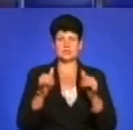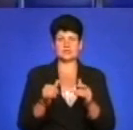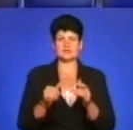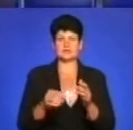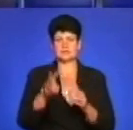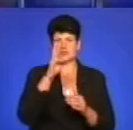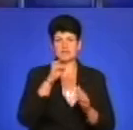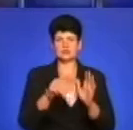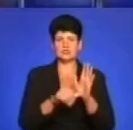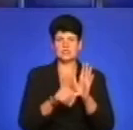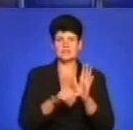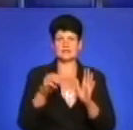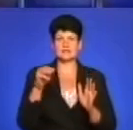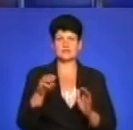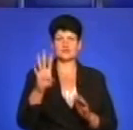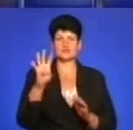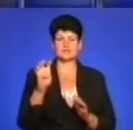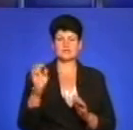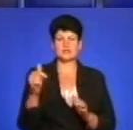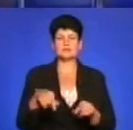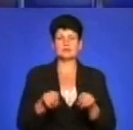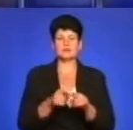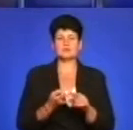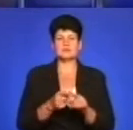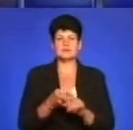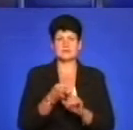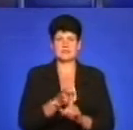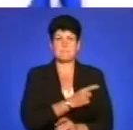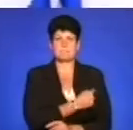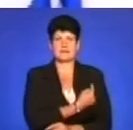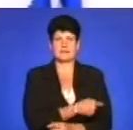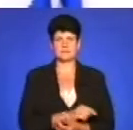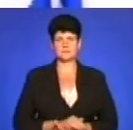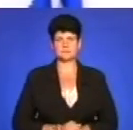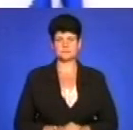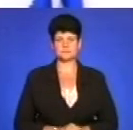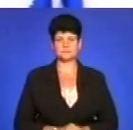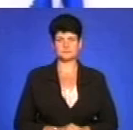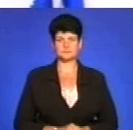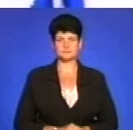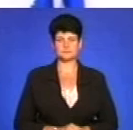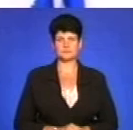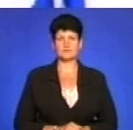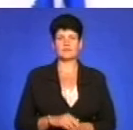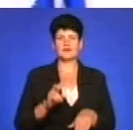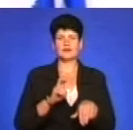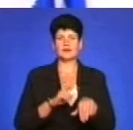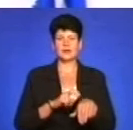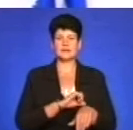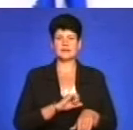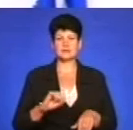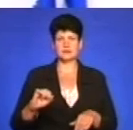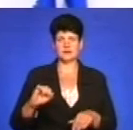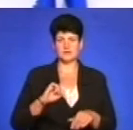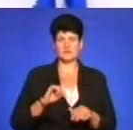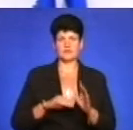6400 гривень. Також це стосується і медиків. Лікар-терапевт дільничної